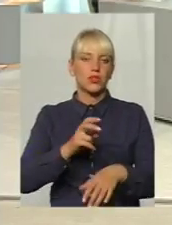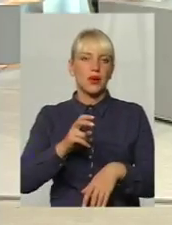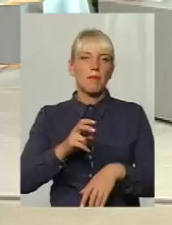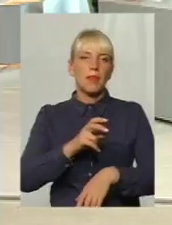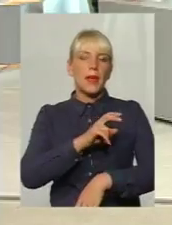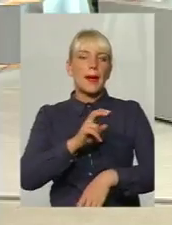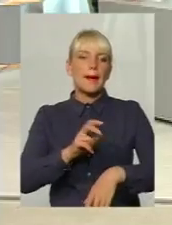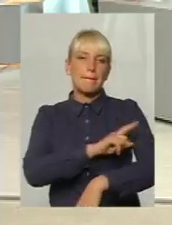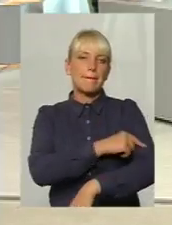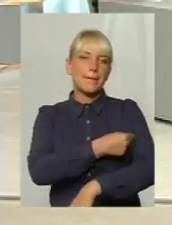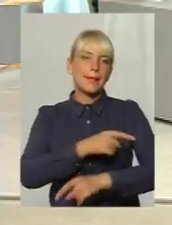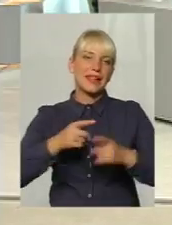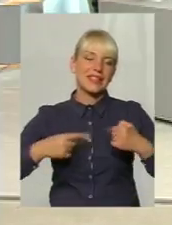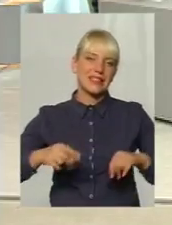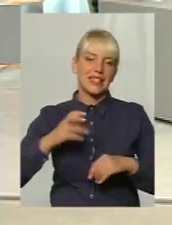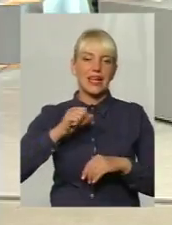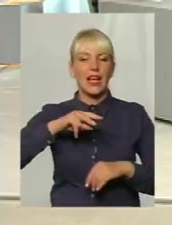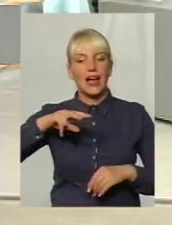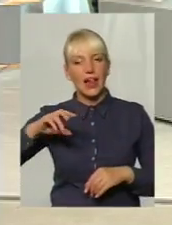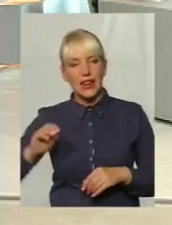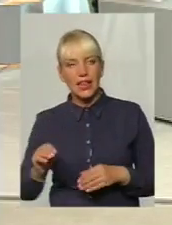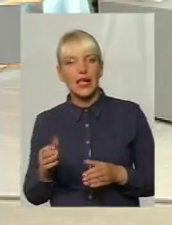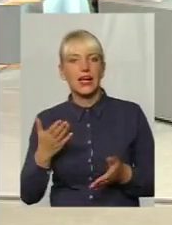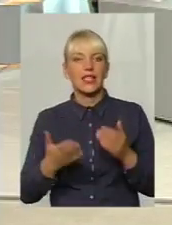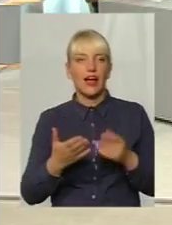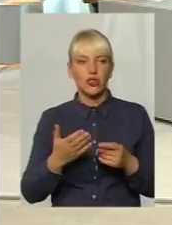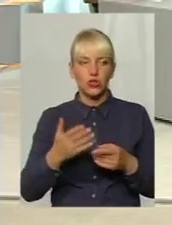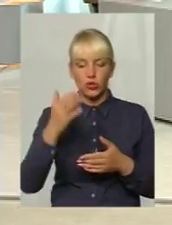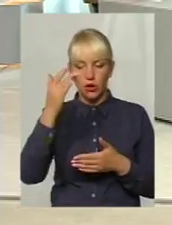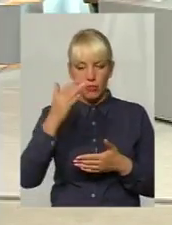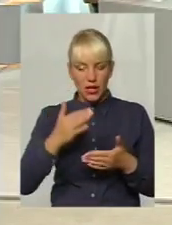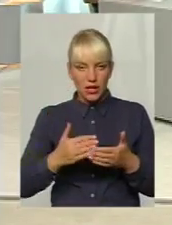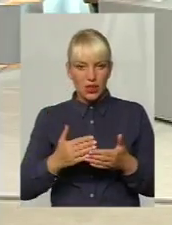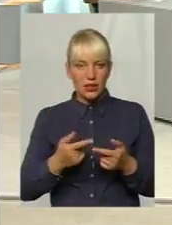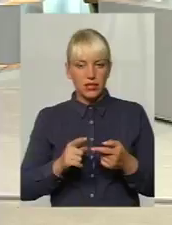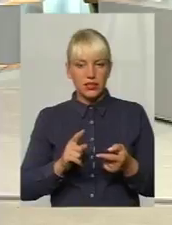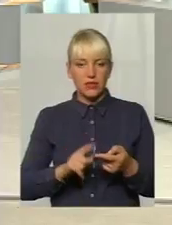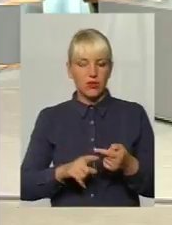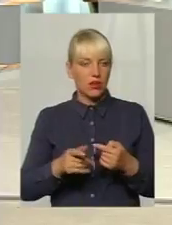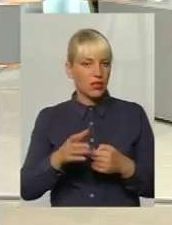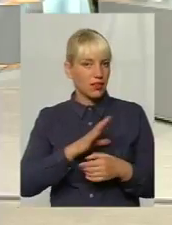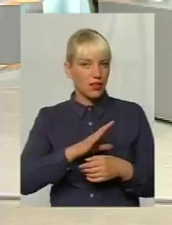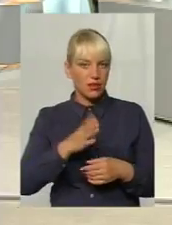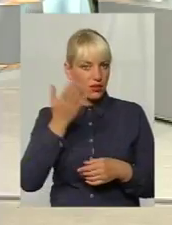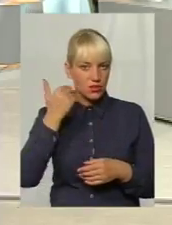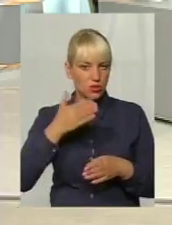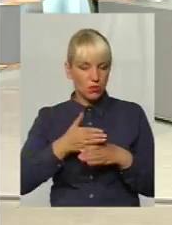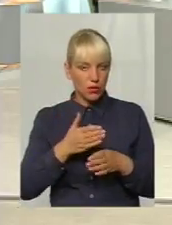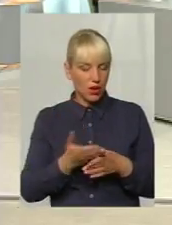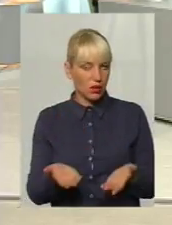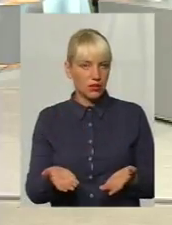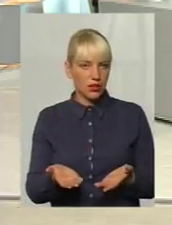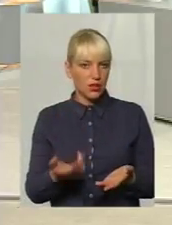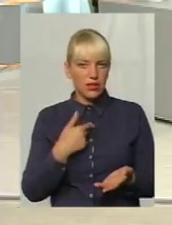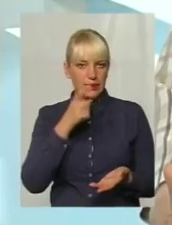але... Але якщо і певні ліки, які зникли з цього переліку, вони допомагали, то якось... І через те, коли до нас